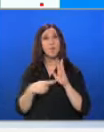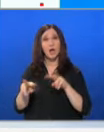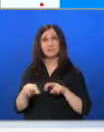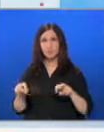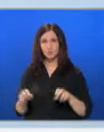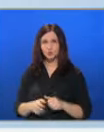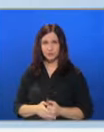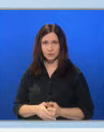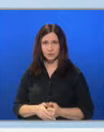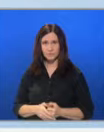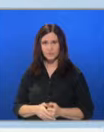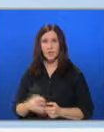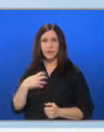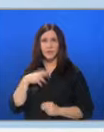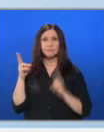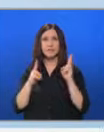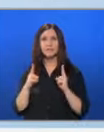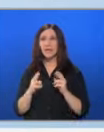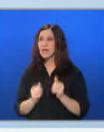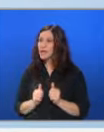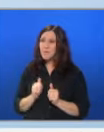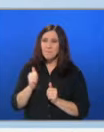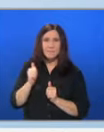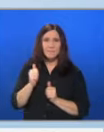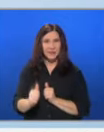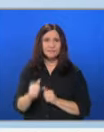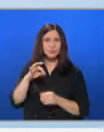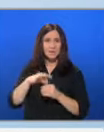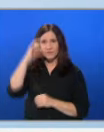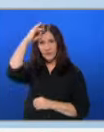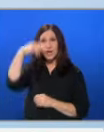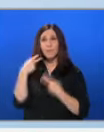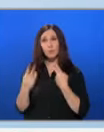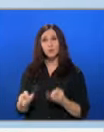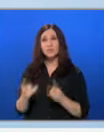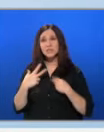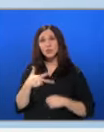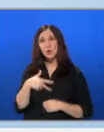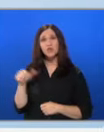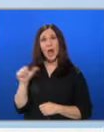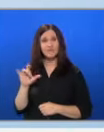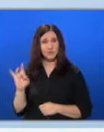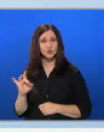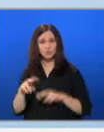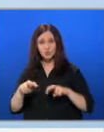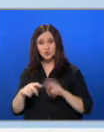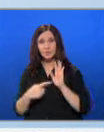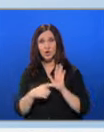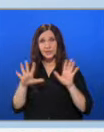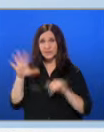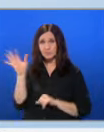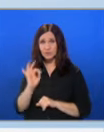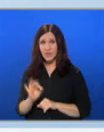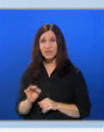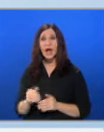проучването. ГЕРБ СЕДЕСЕ с преднина на ВОТА в неделя прогнозират социолозите от Alpha Research. Проучването показва 10%